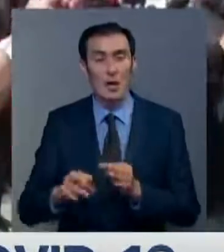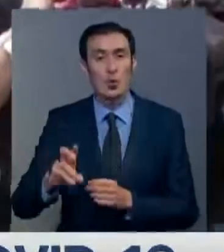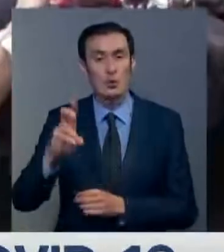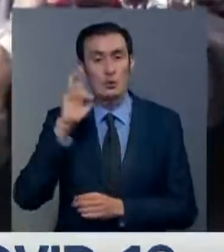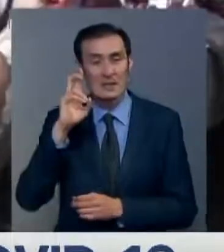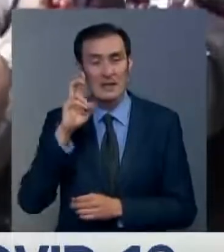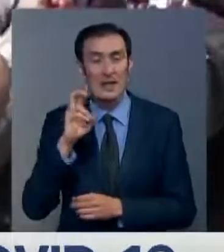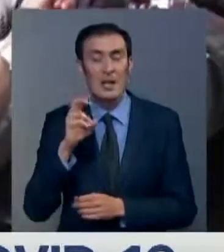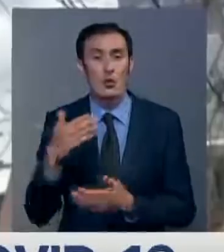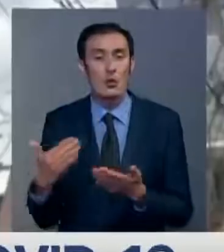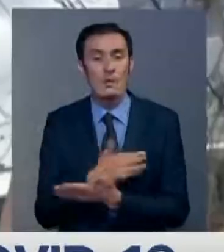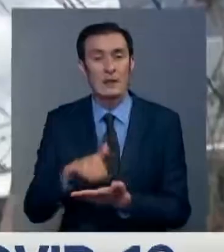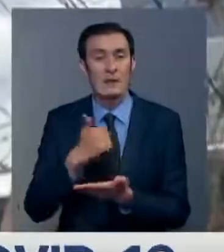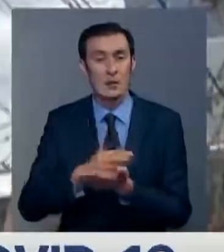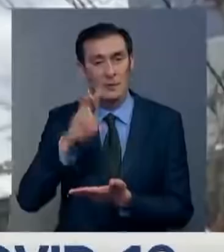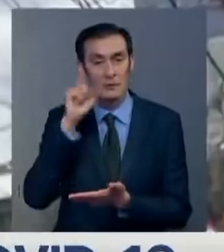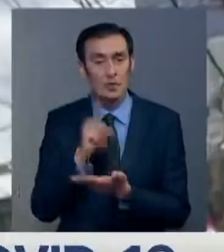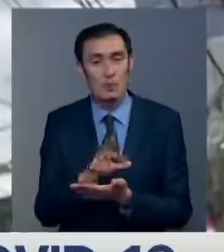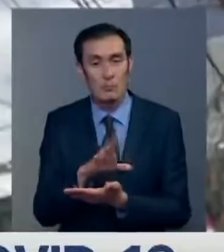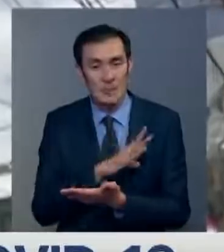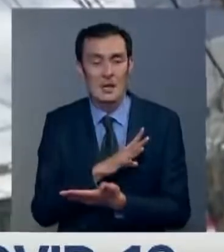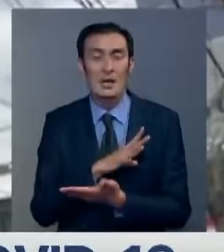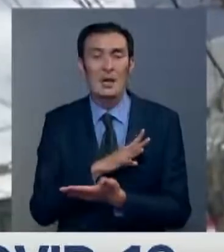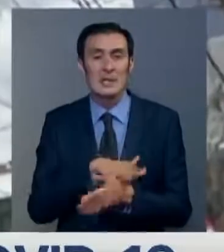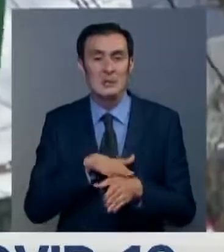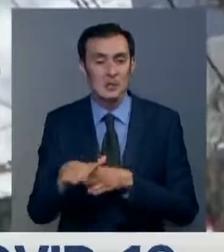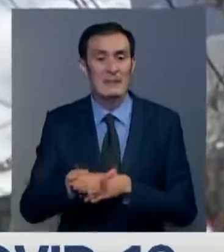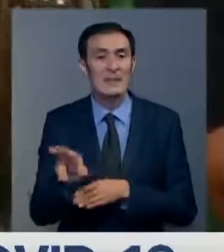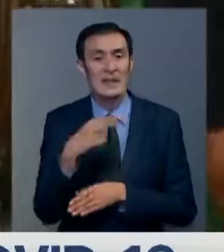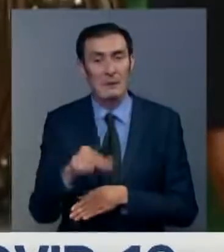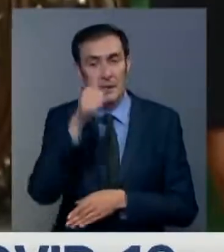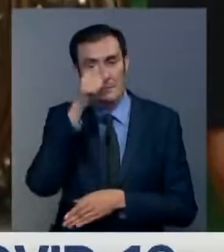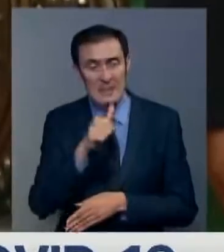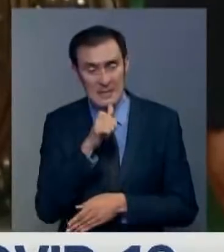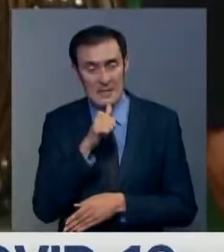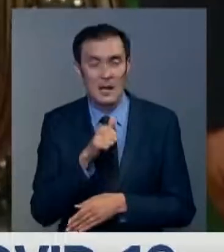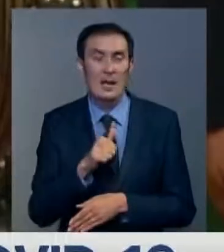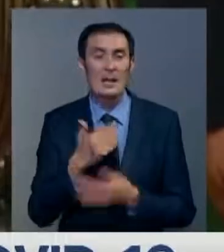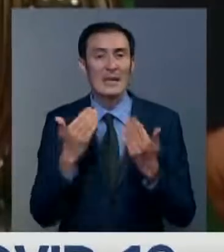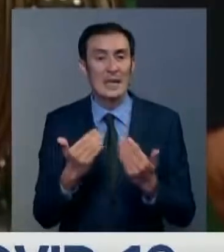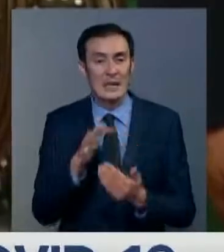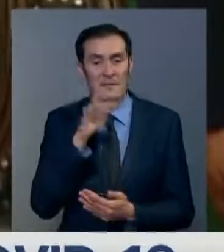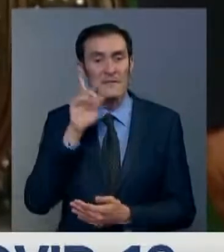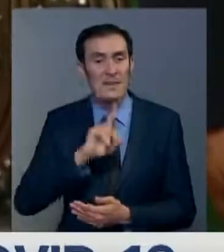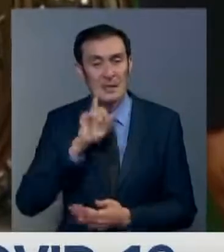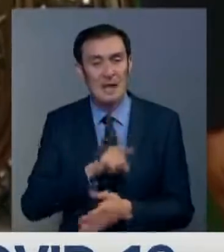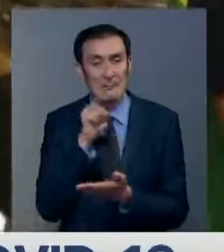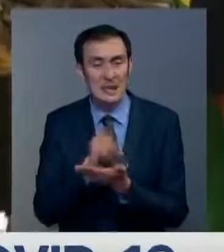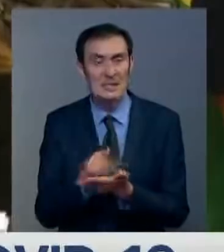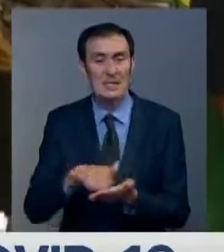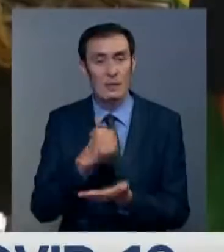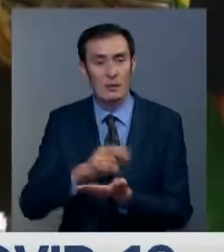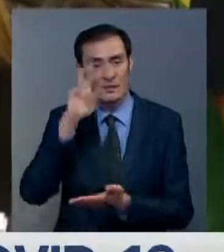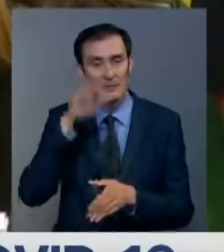назначение нового президента должно так или иначе состояться в декабре этого года. Отмечено, данный момент временно обязанности главы